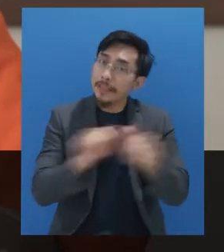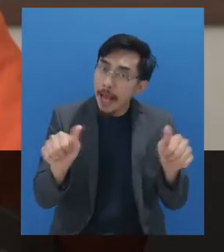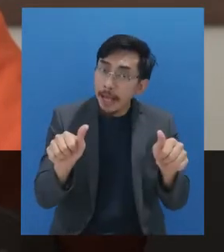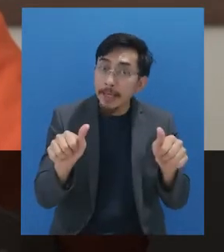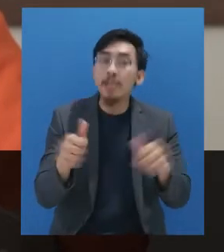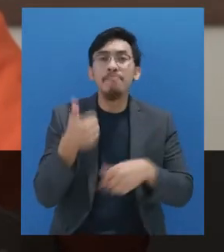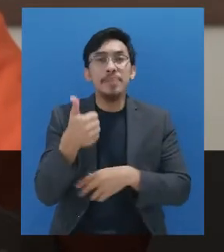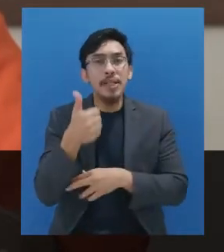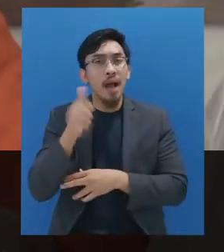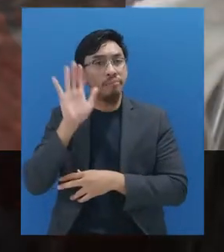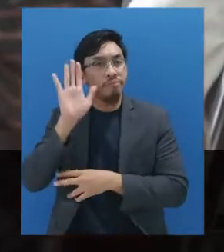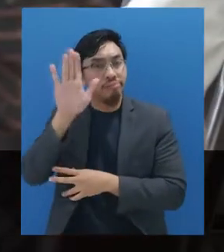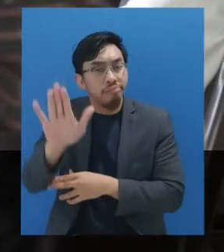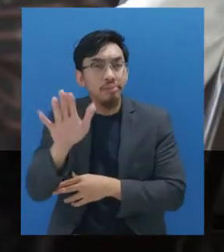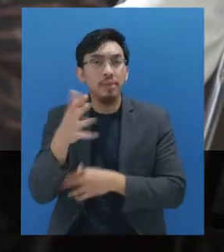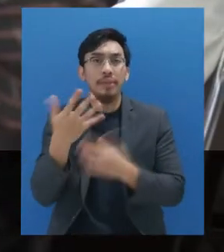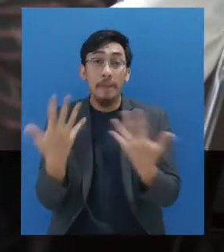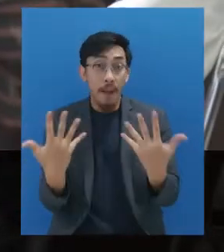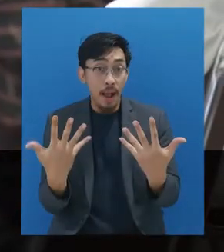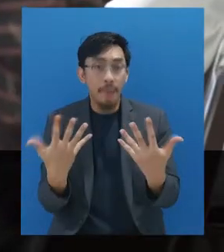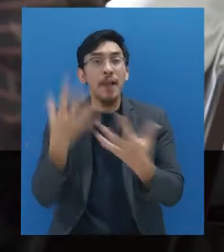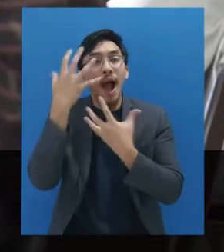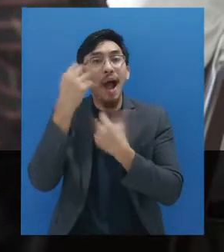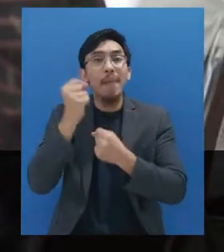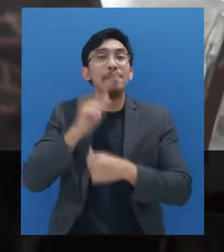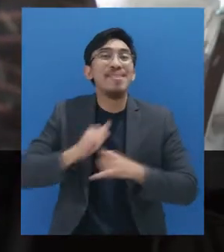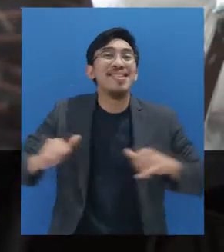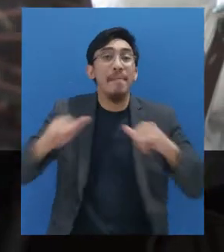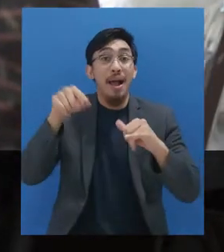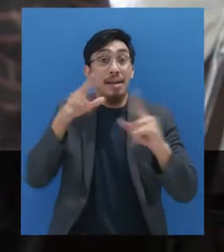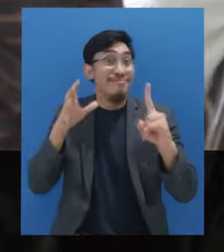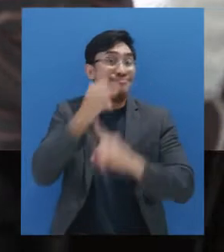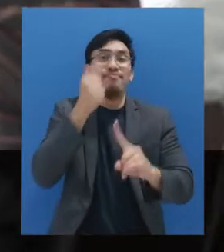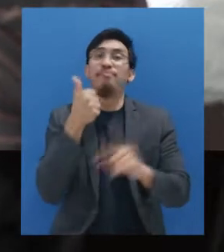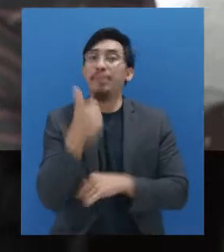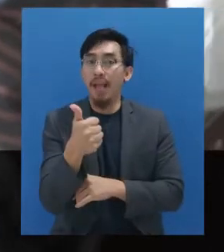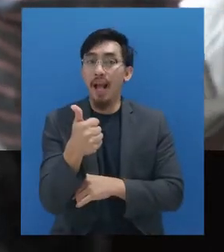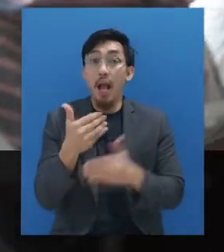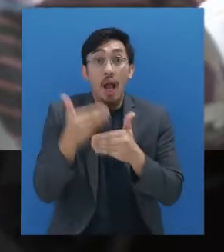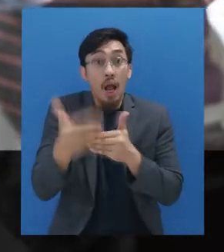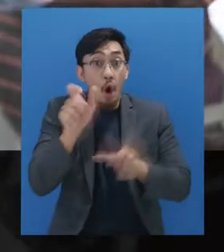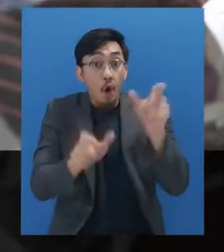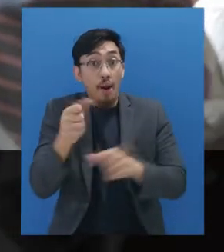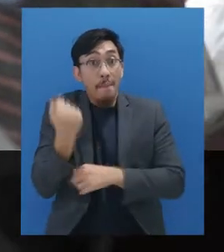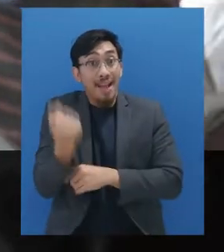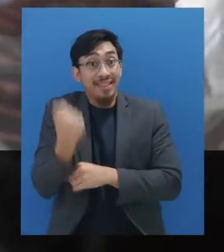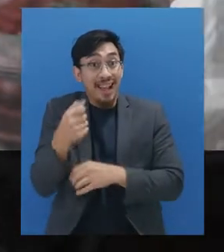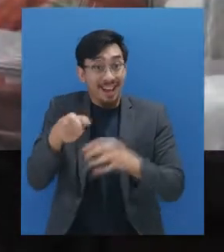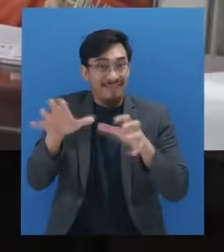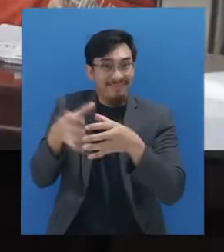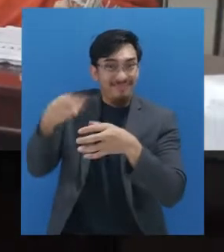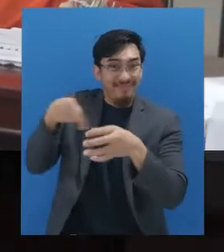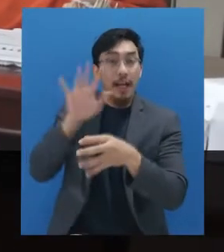kebersihan ini, akan bisa mewujudkan apa yang kita harapkan bersama. Kemudian, untuk kader-kader